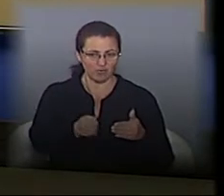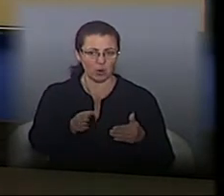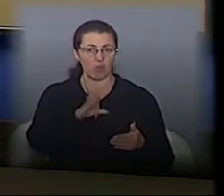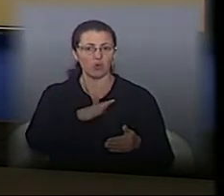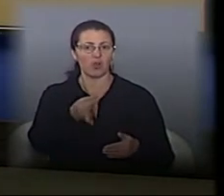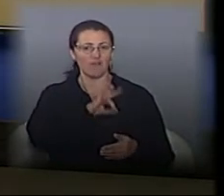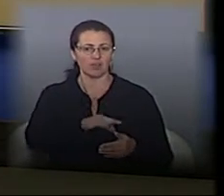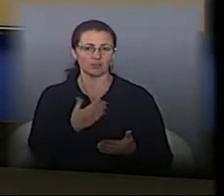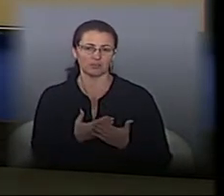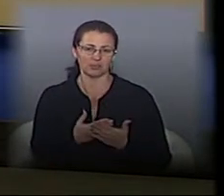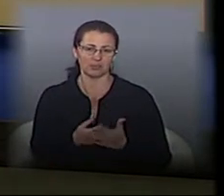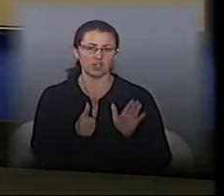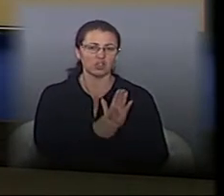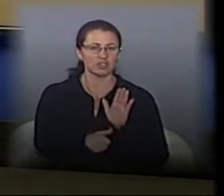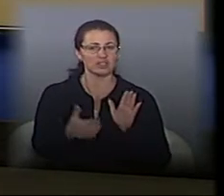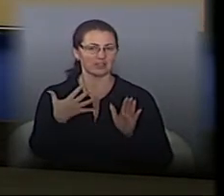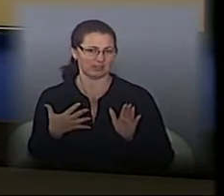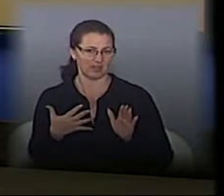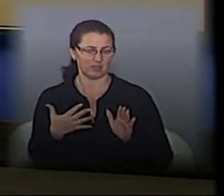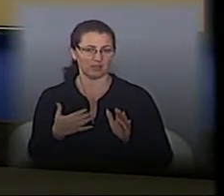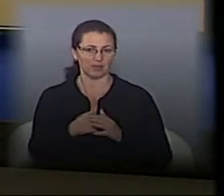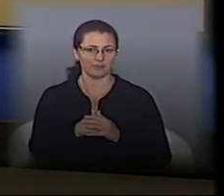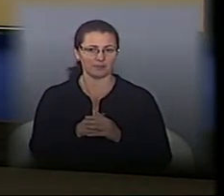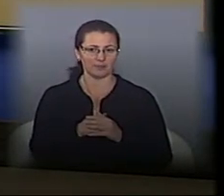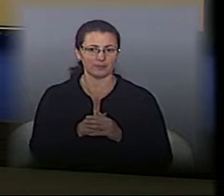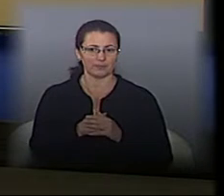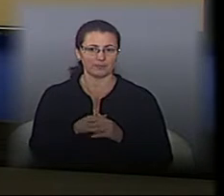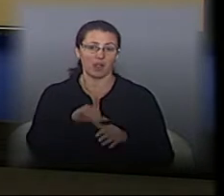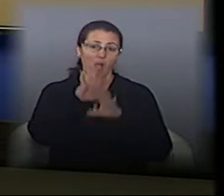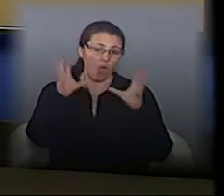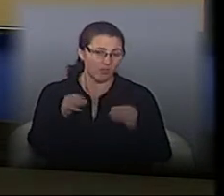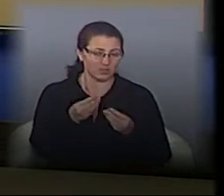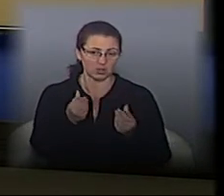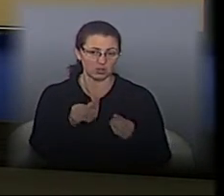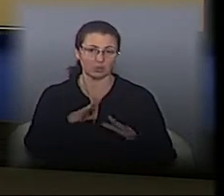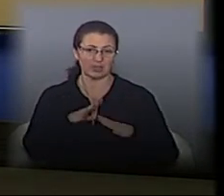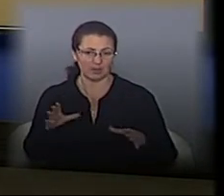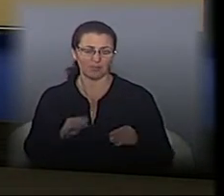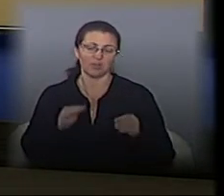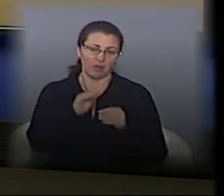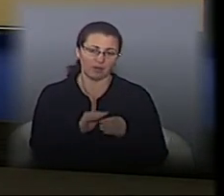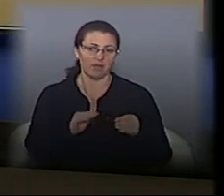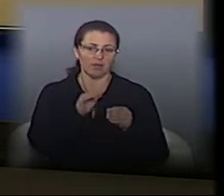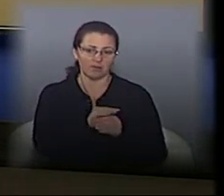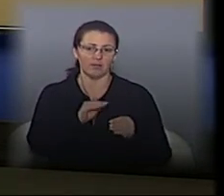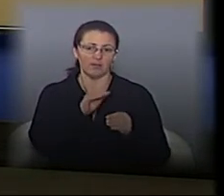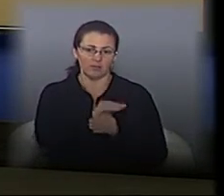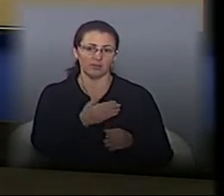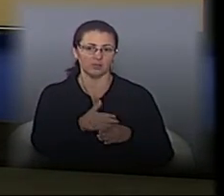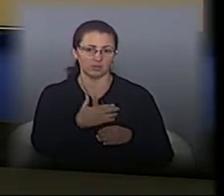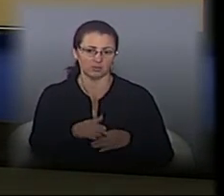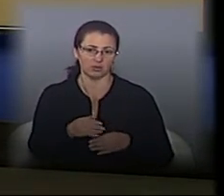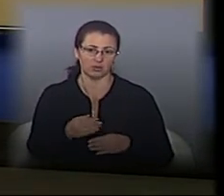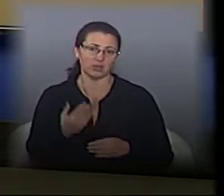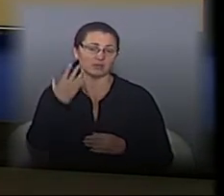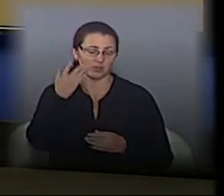використане близько десь 65. Правда, з початку року цієї суми не було, вона додавалася по мірі необхідності. Тому я сподіваюся, що цього